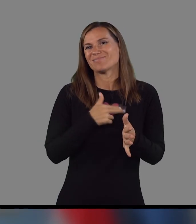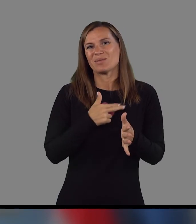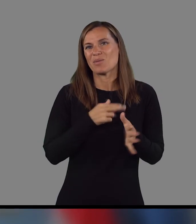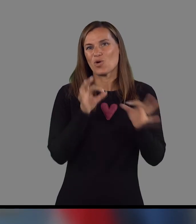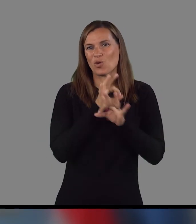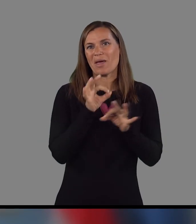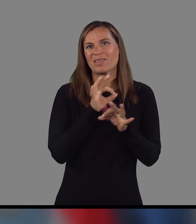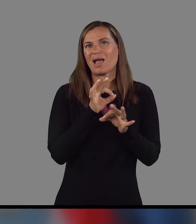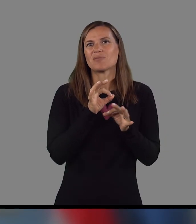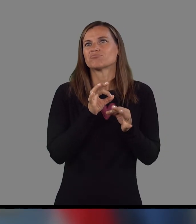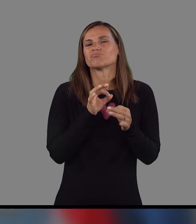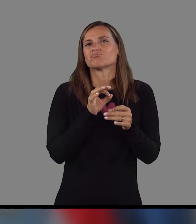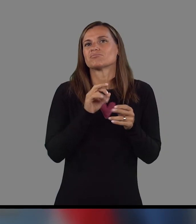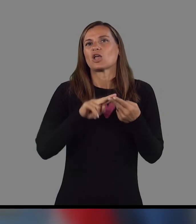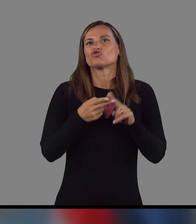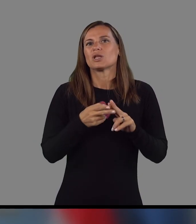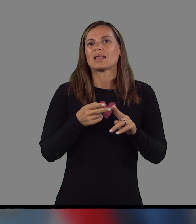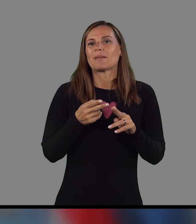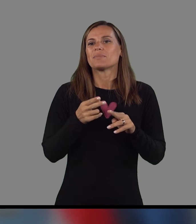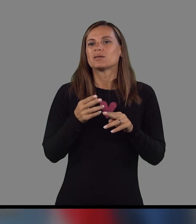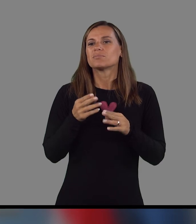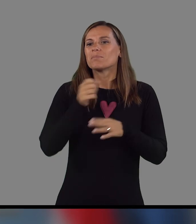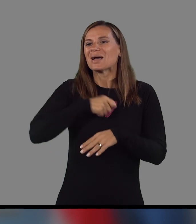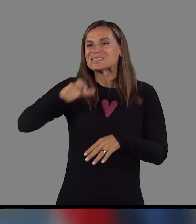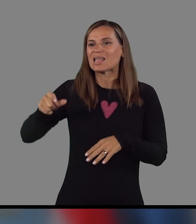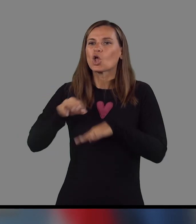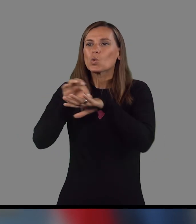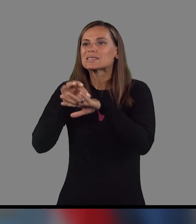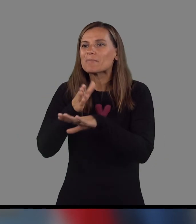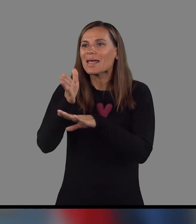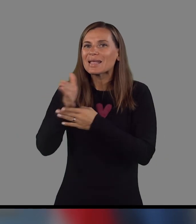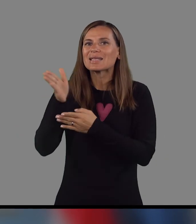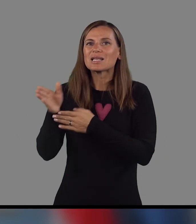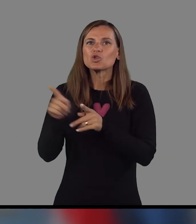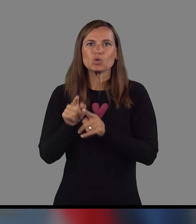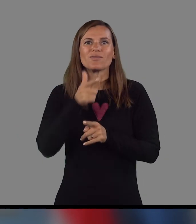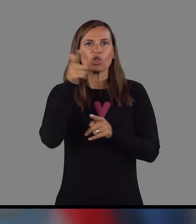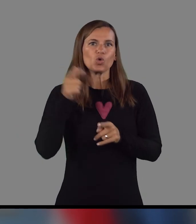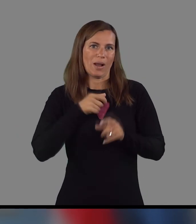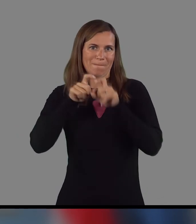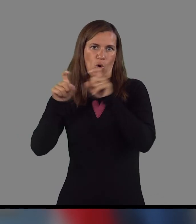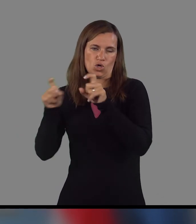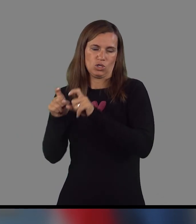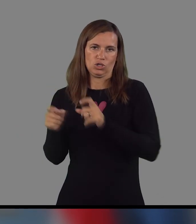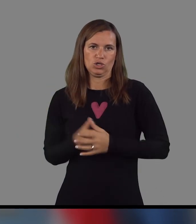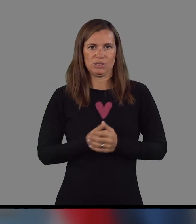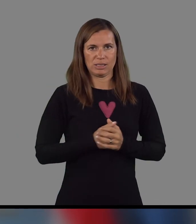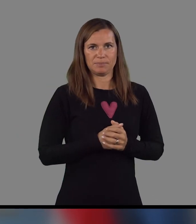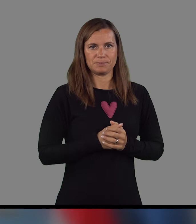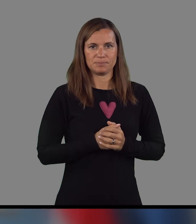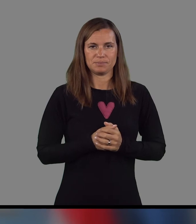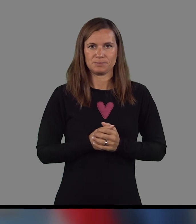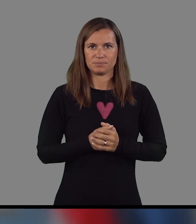nimamo nobenega instrumenta, da bi lahko pacijente usmerjali tudi v druge, bom rekel, kot ste samo lepo dejala,